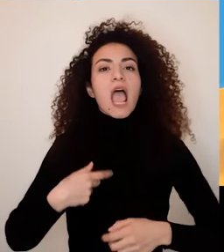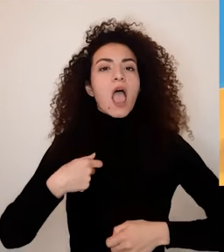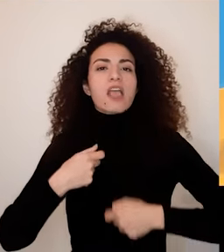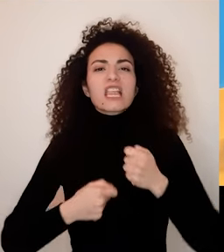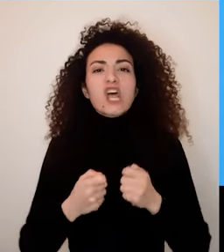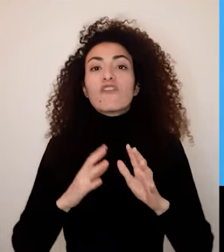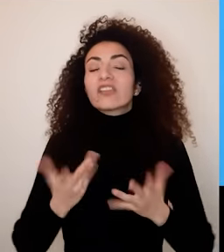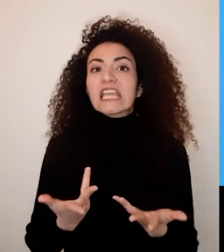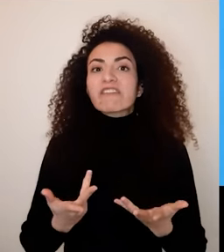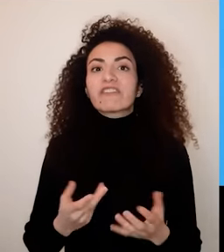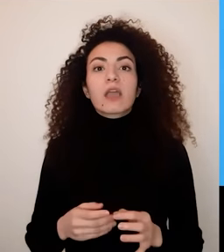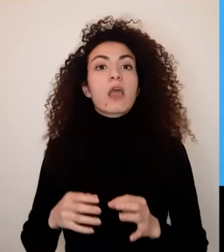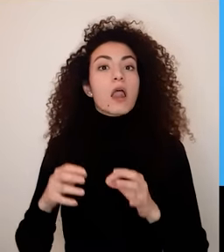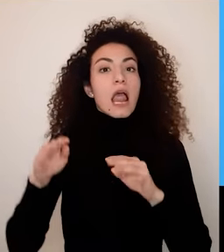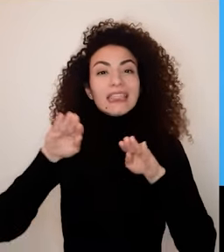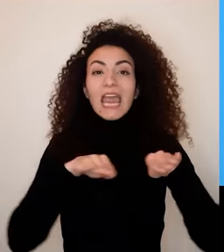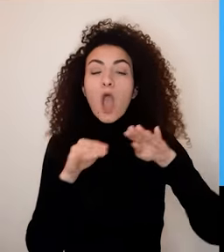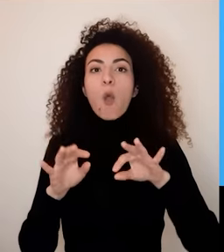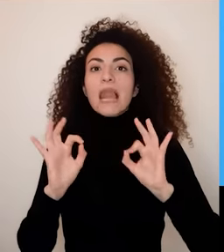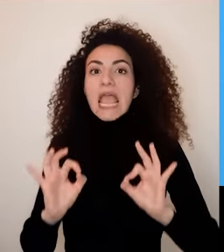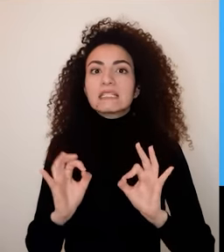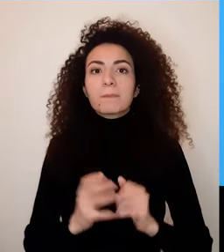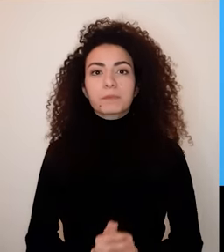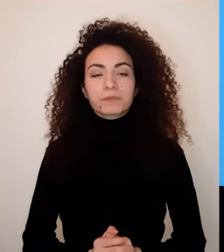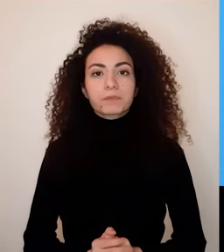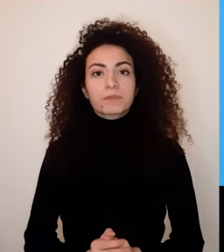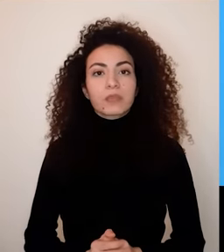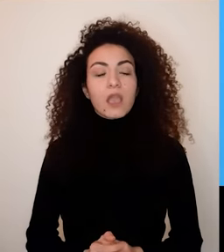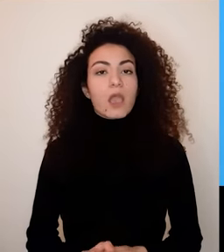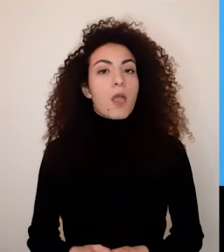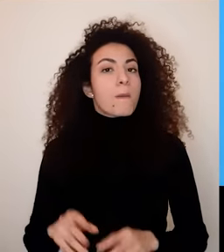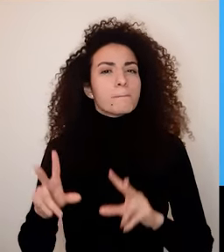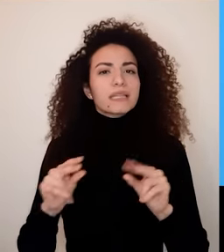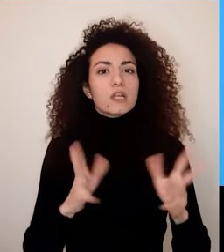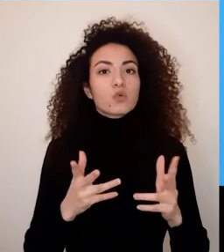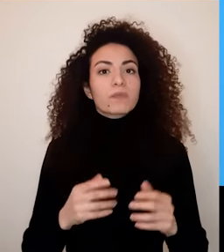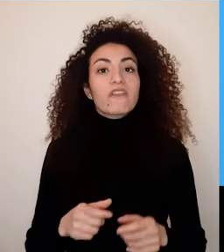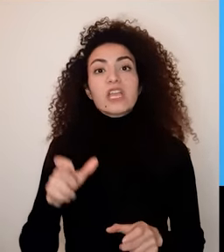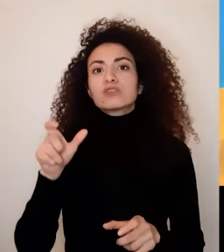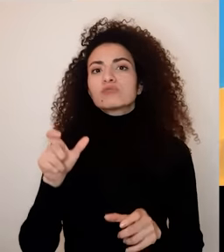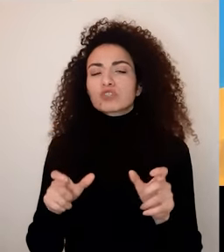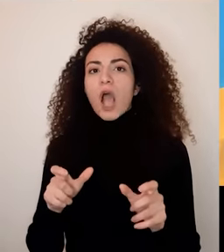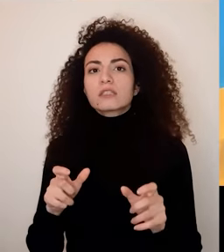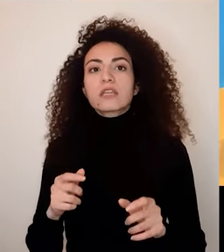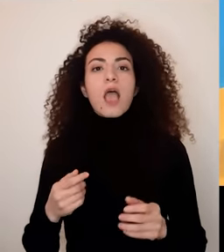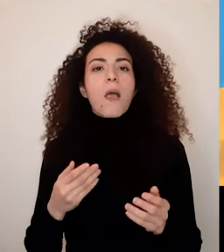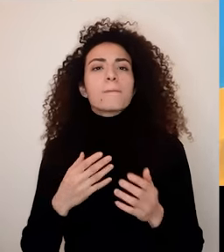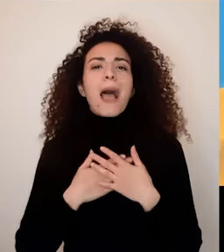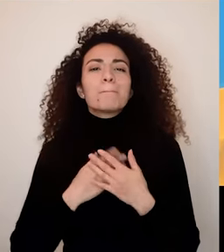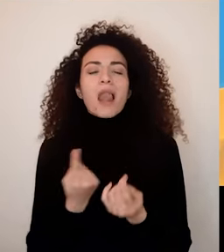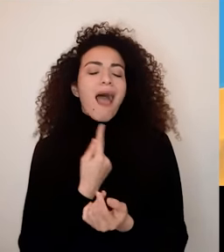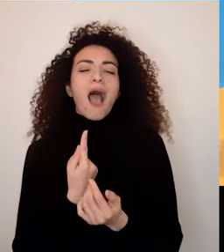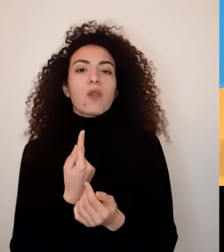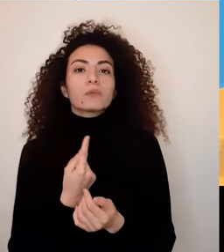مستوى الطباع يعني هل هناك تناغم أو نفور على مستوى الطباع والمقصود عملياً ثلاث أبعاد هل هناك شخص